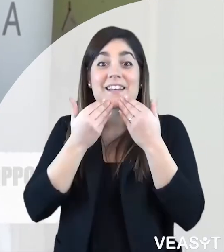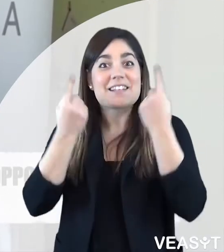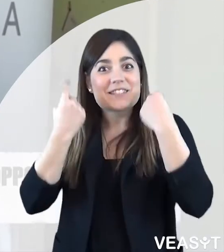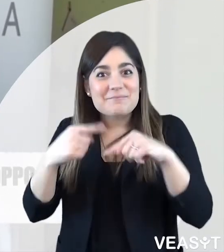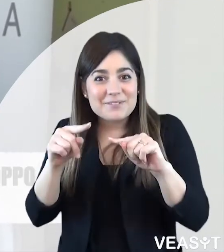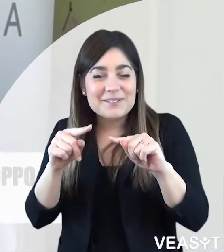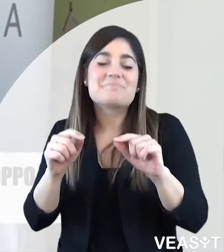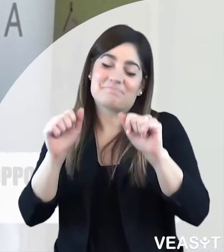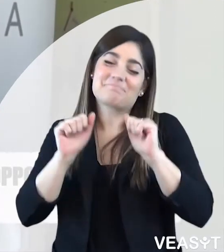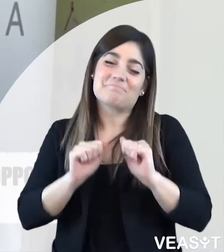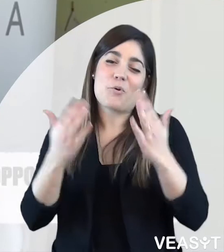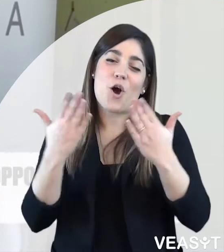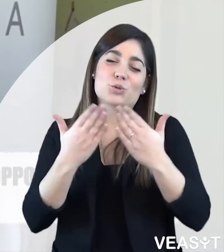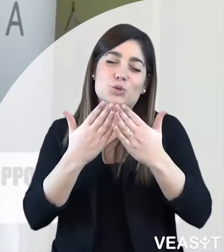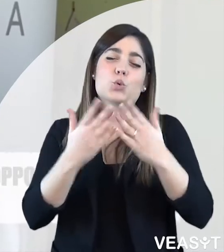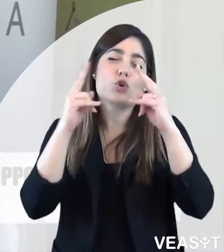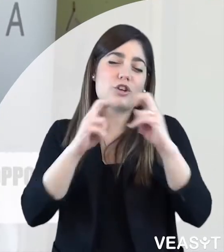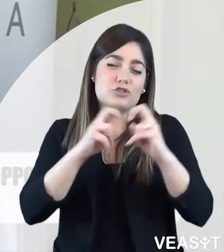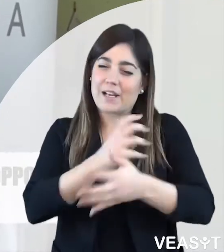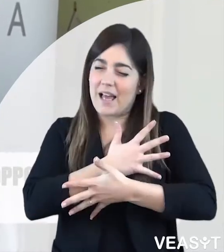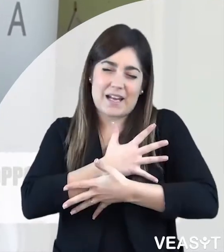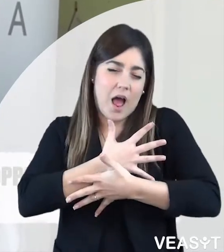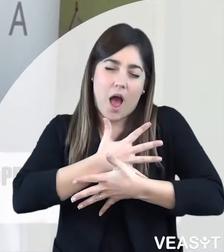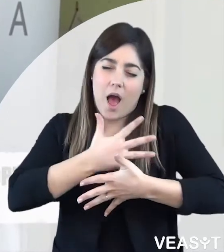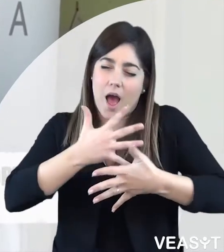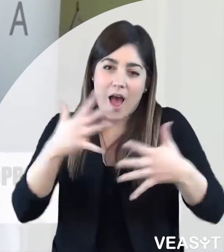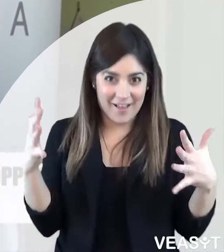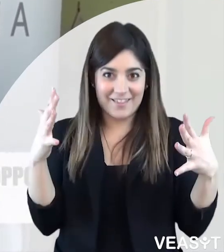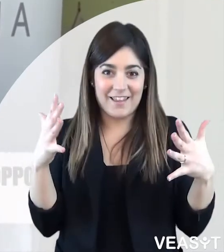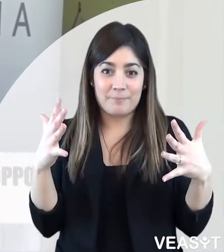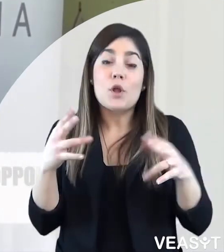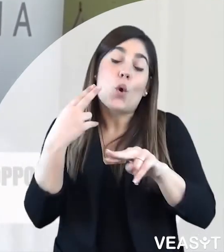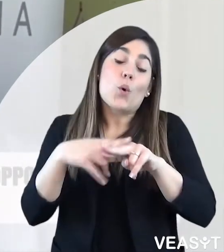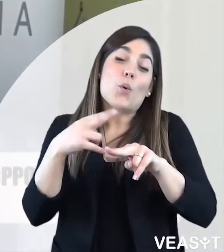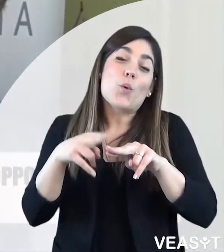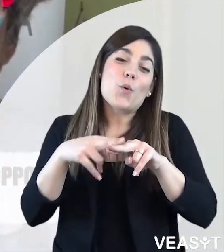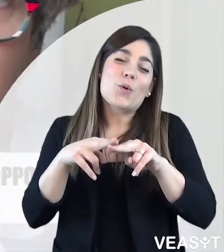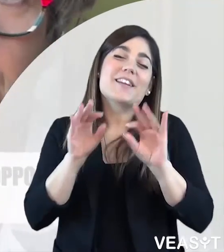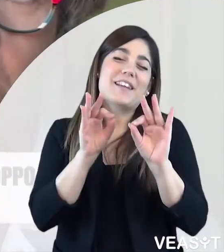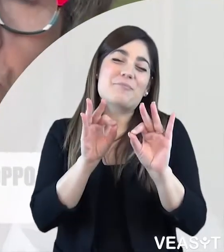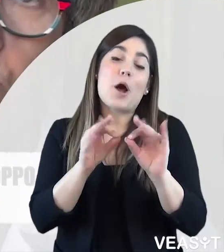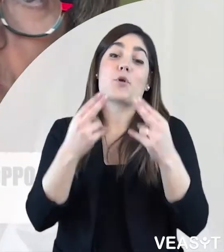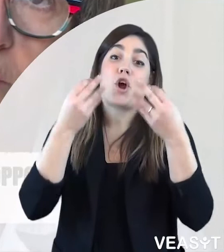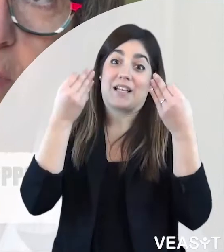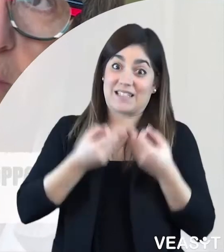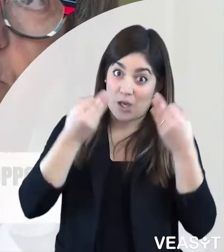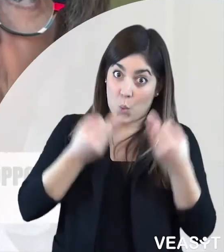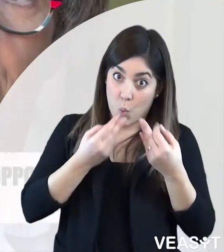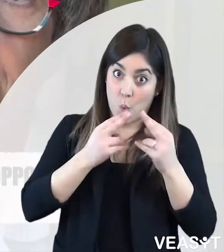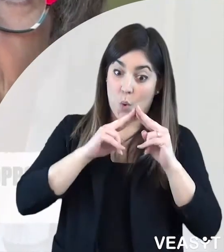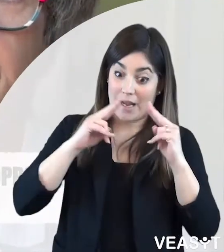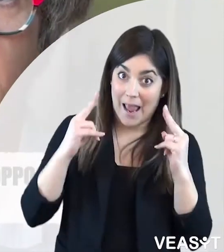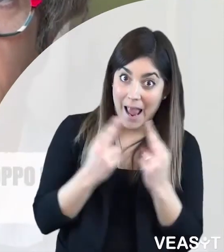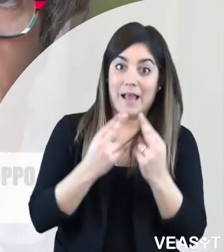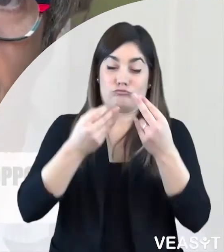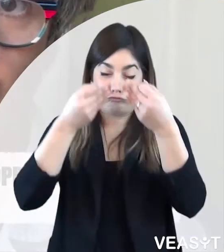persone. Perciò è stato possibile realizzare vari studi di grandi dimensioni utili per dimostrare